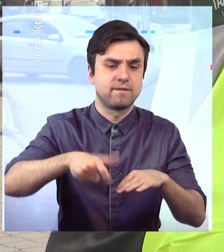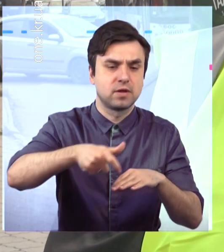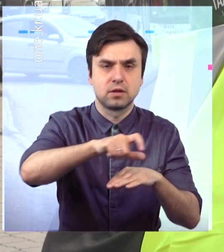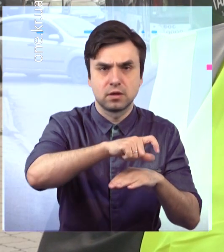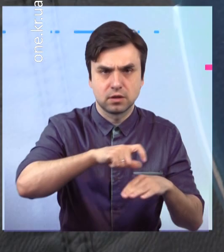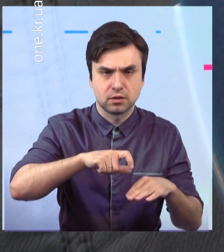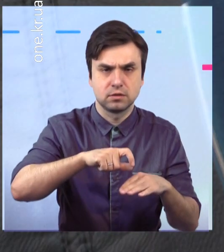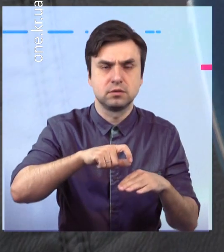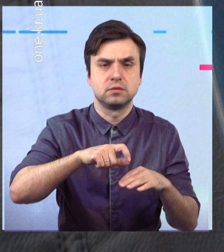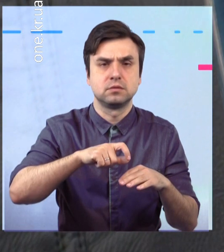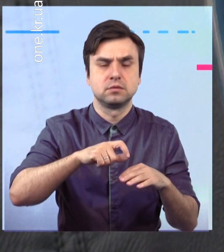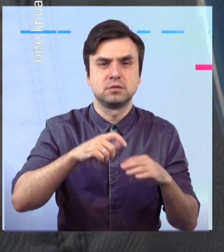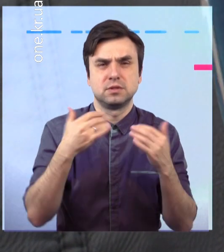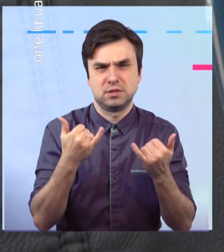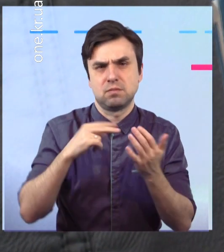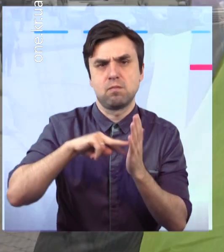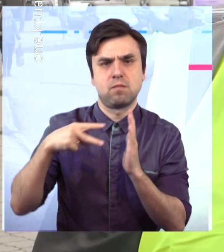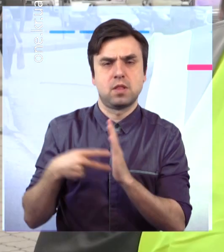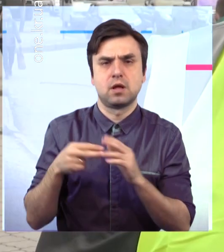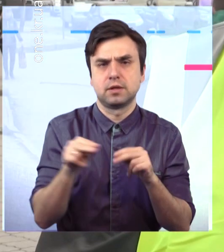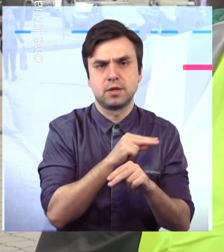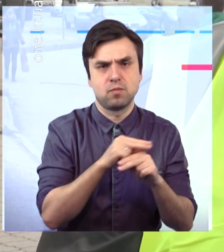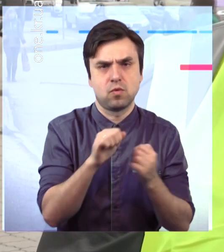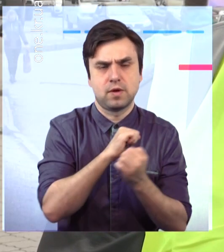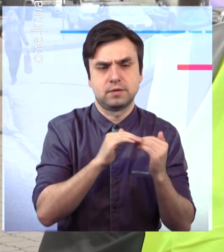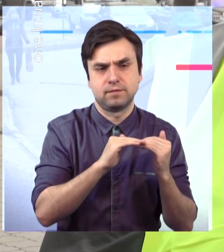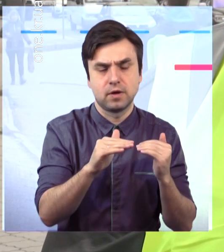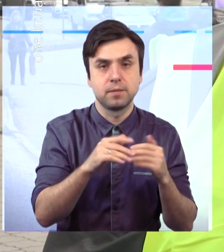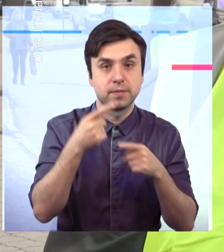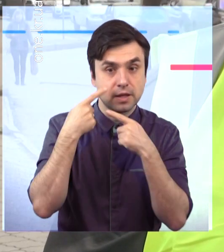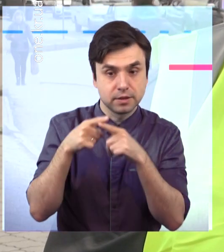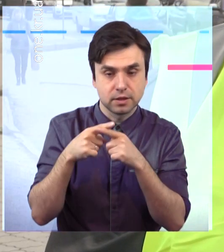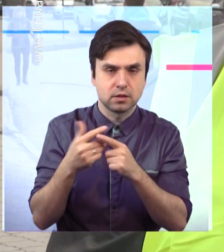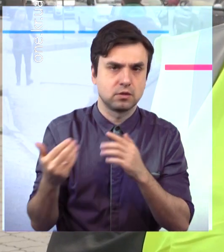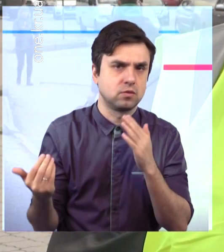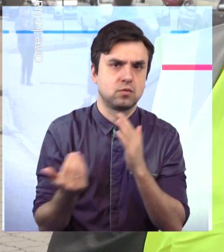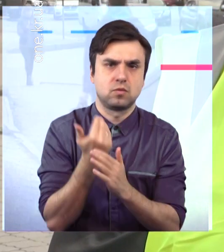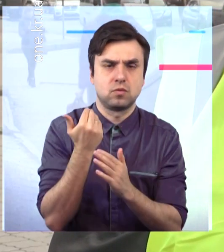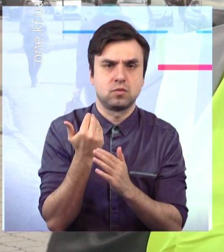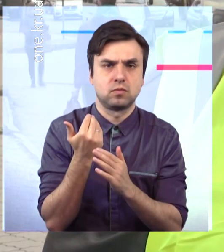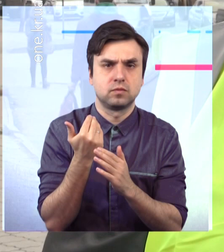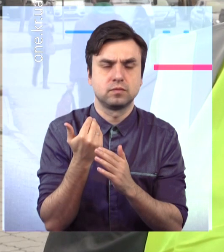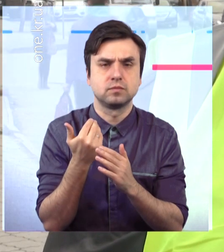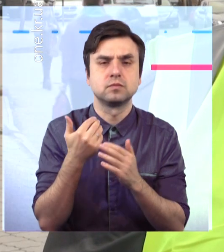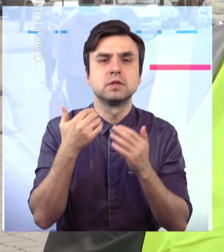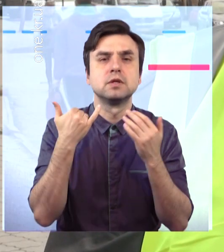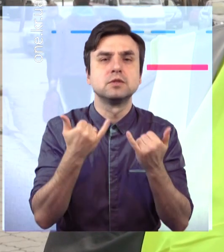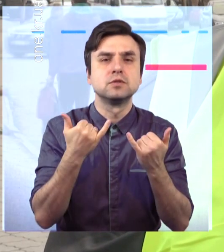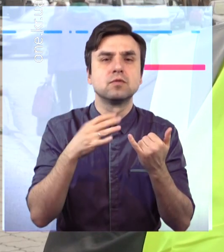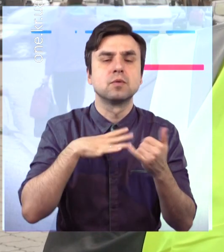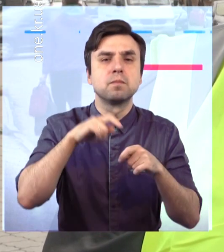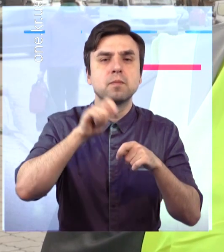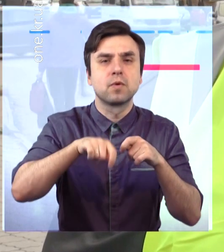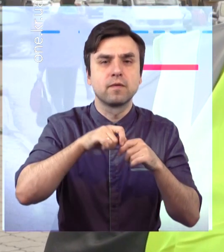текущий ремонт, це все новейшая техніка. Зараз ми засягаємо вже плотності, сьогодні проміряли плотномером, плотність 0